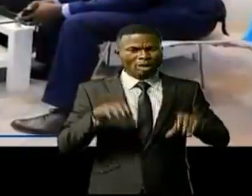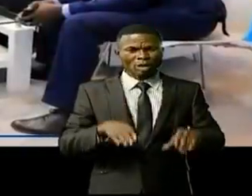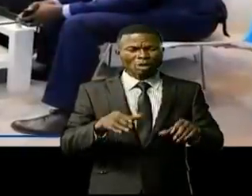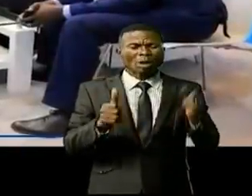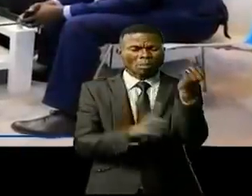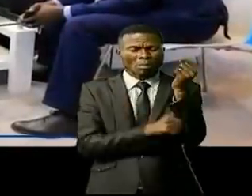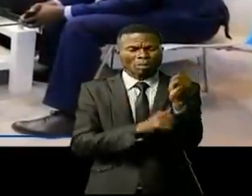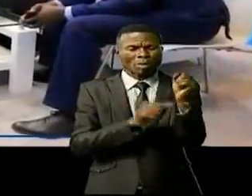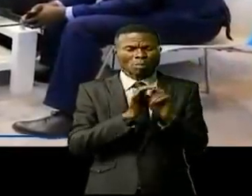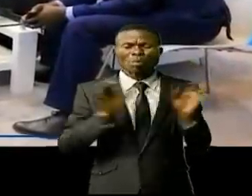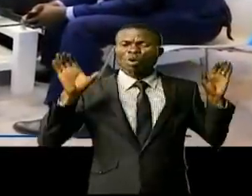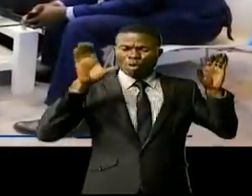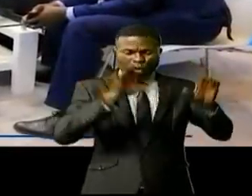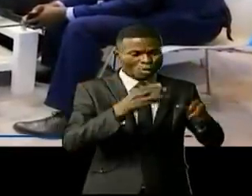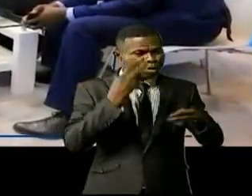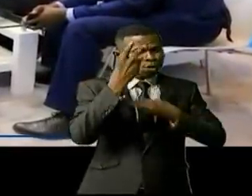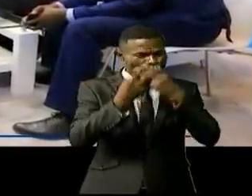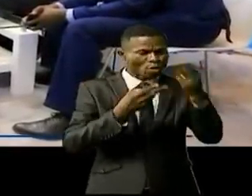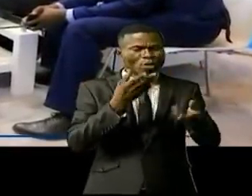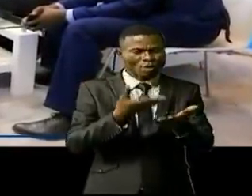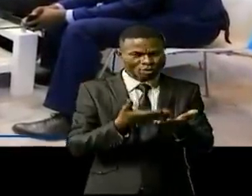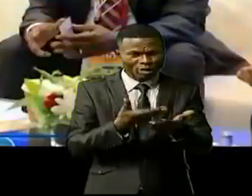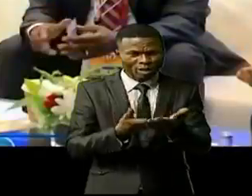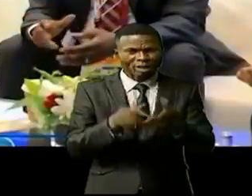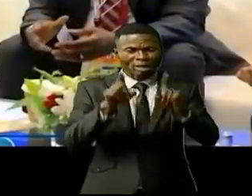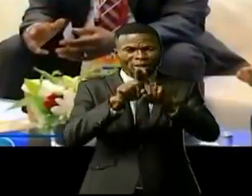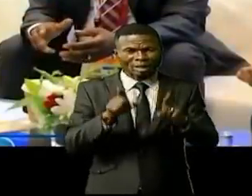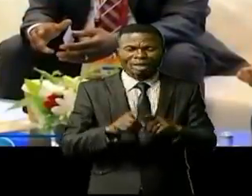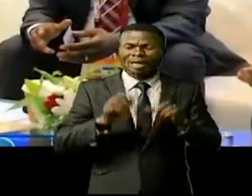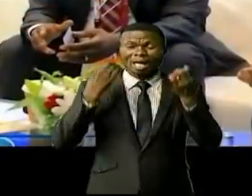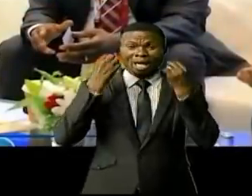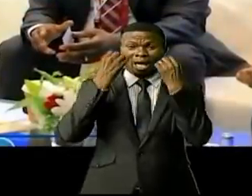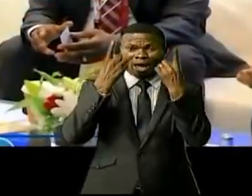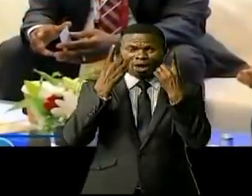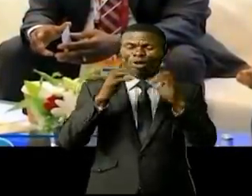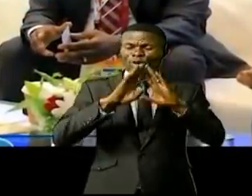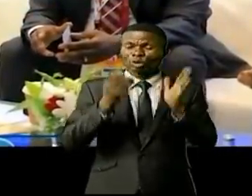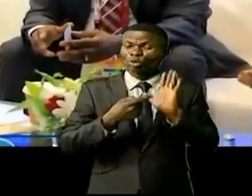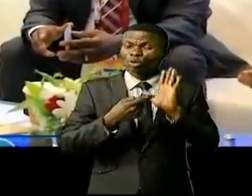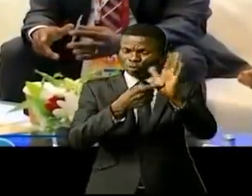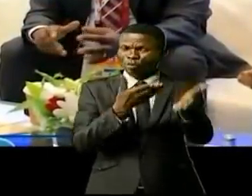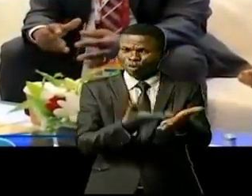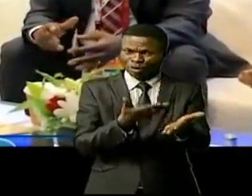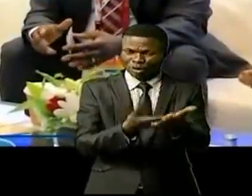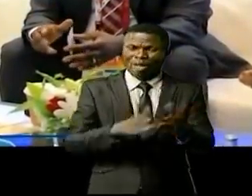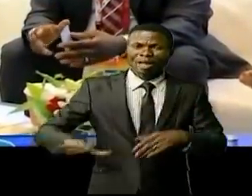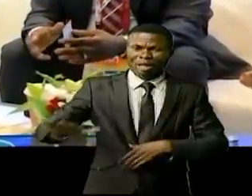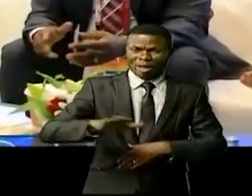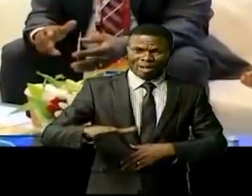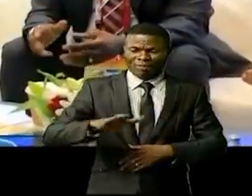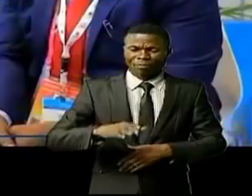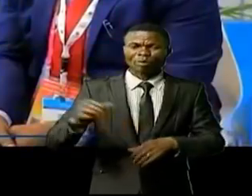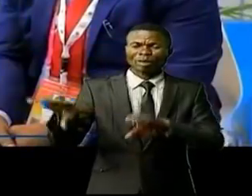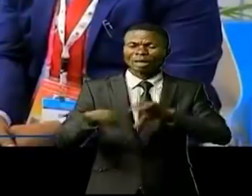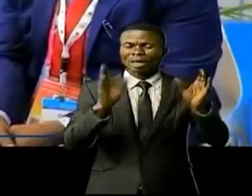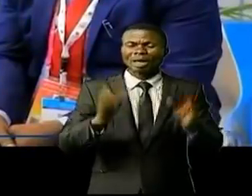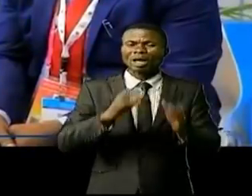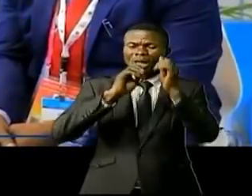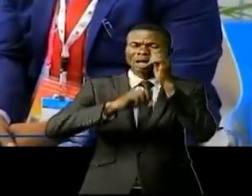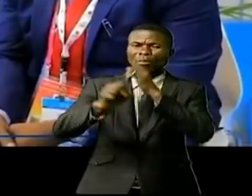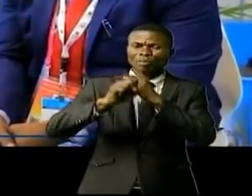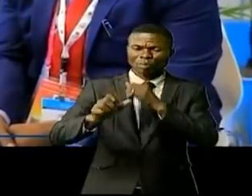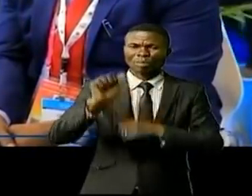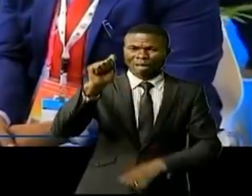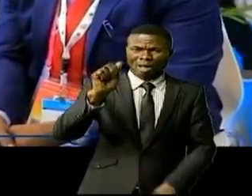'attirer les participants à ces traînements annuels émerveillés par ce qui est présenté sur le pays par les acteurs de promotion de l